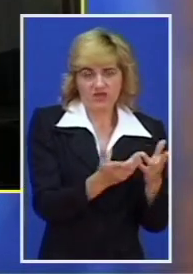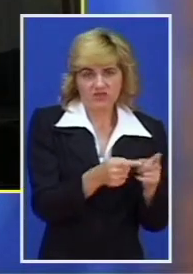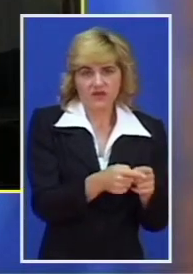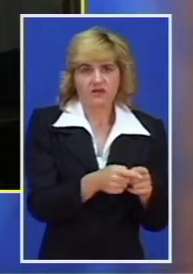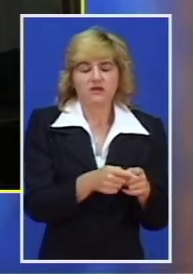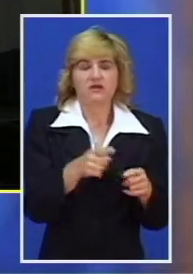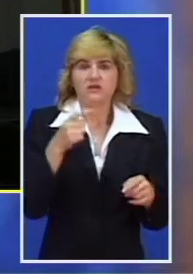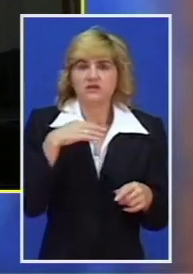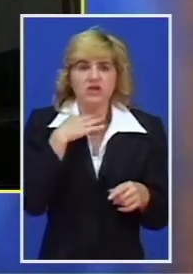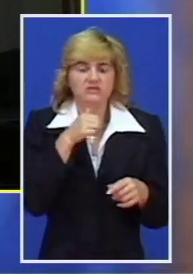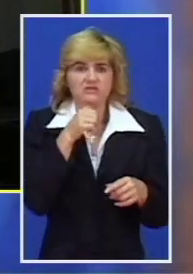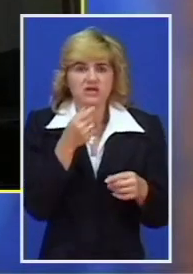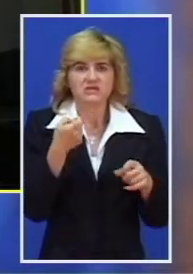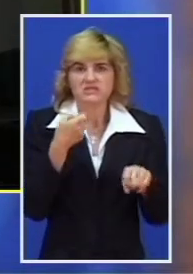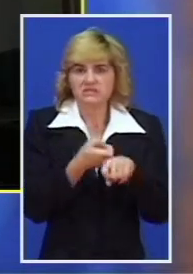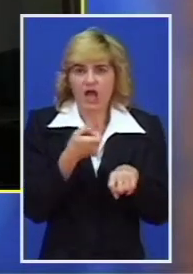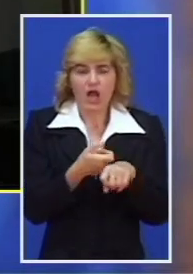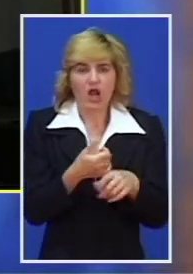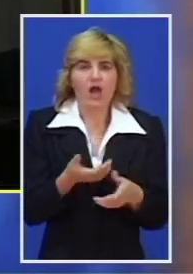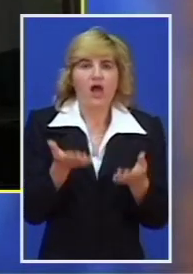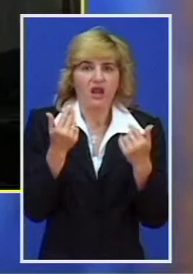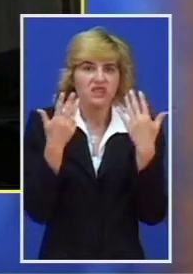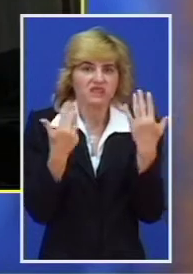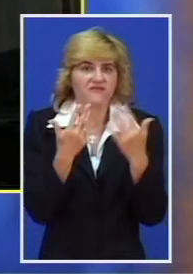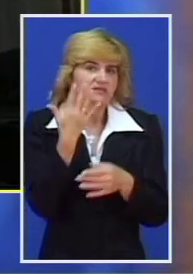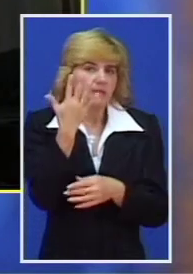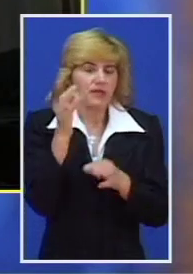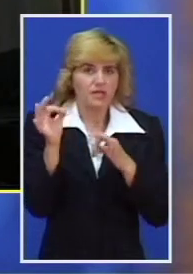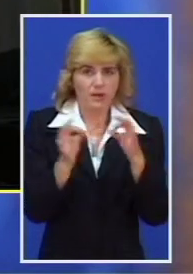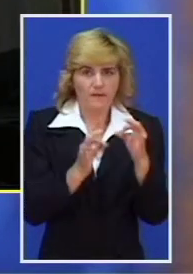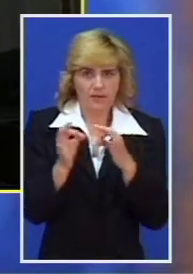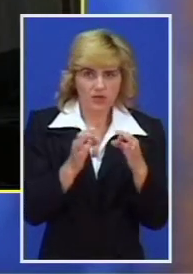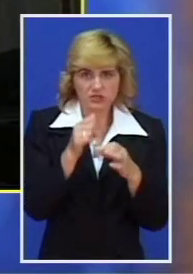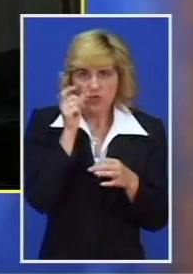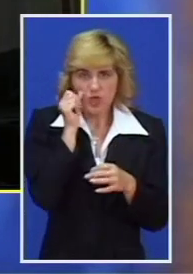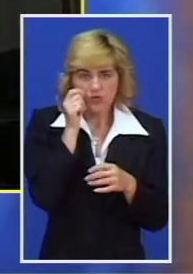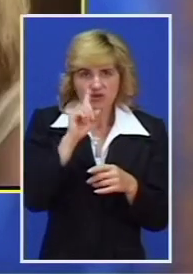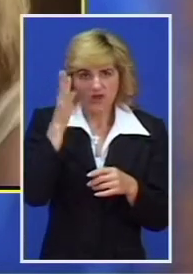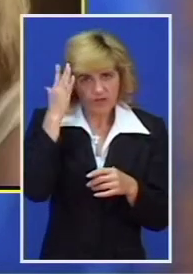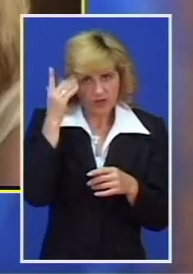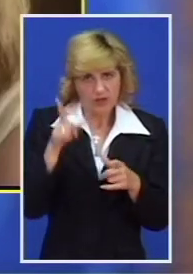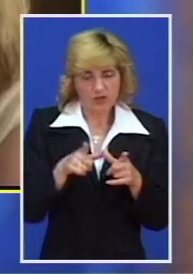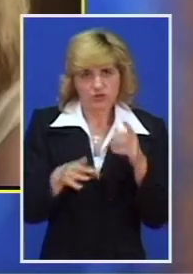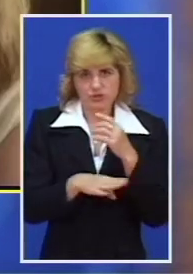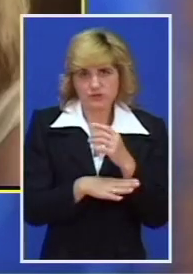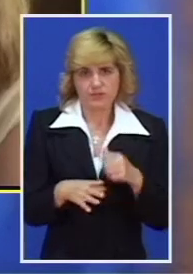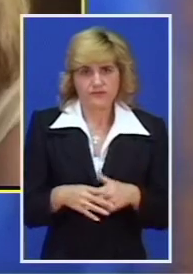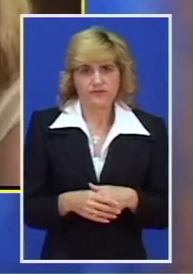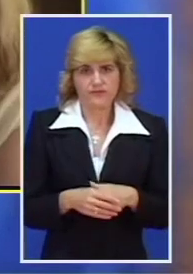Dovoljno je i staklo, ali 95% slučajeva su ljudski nemar uzročnici požara.